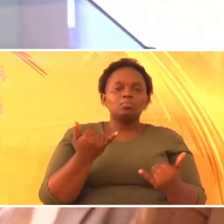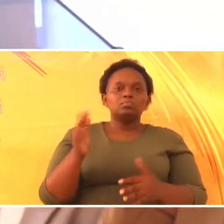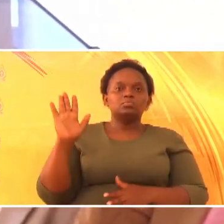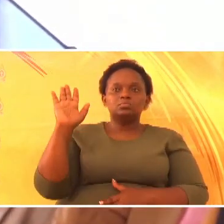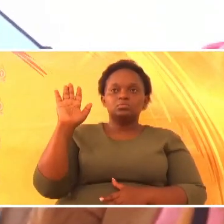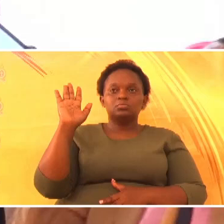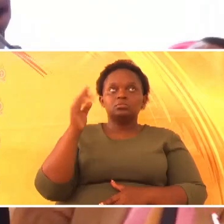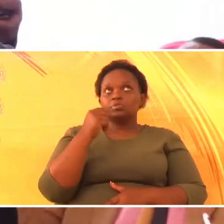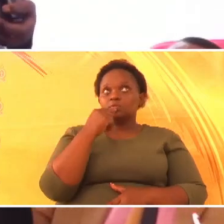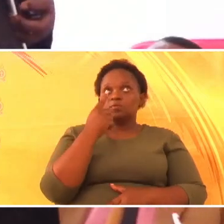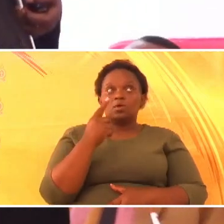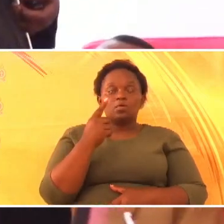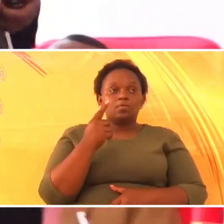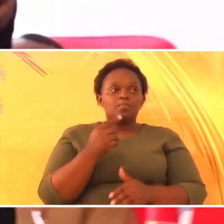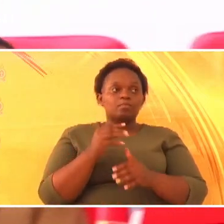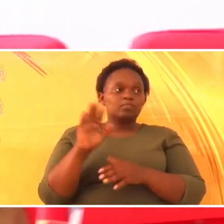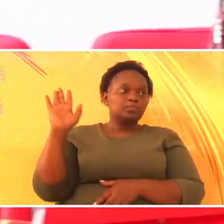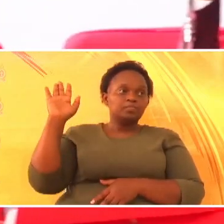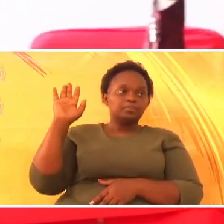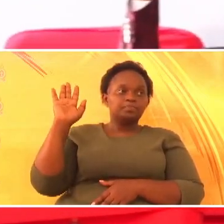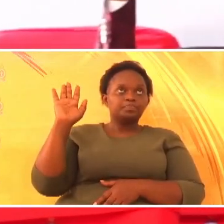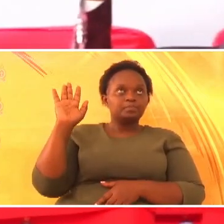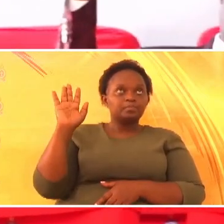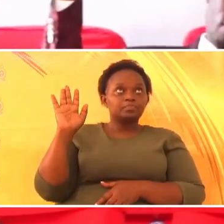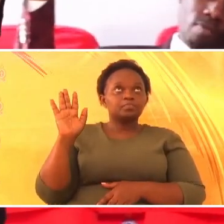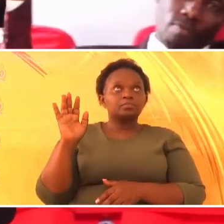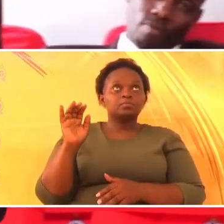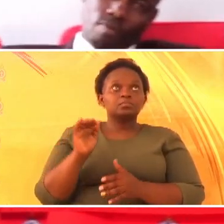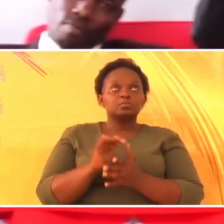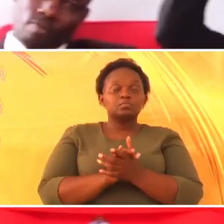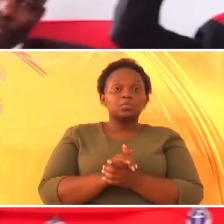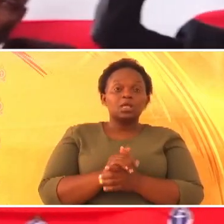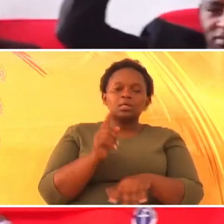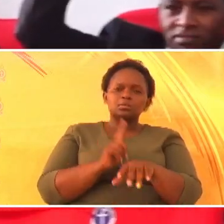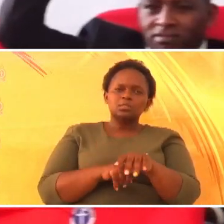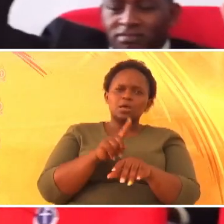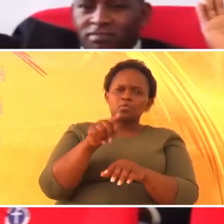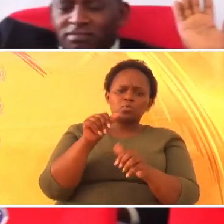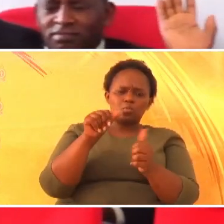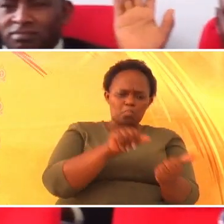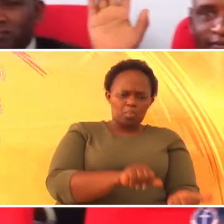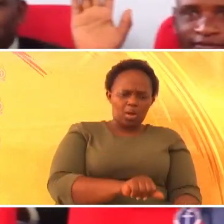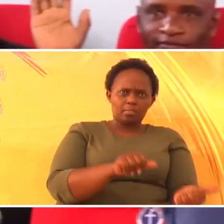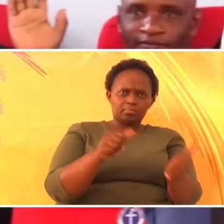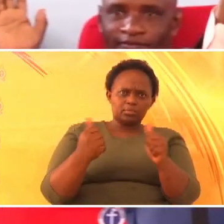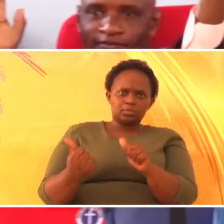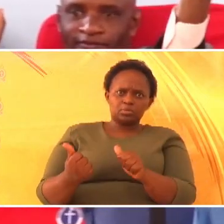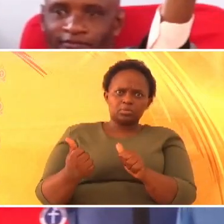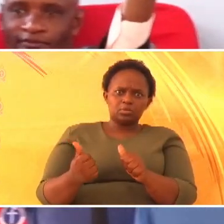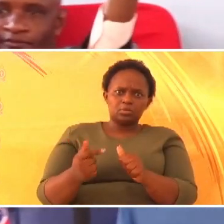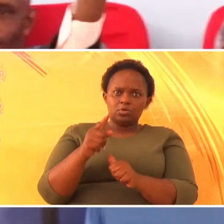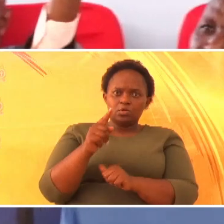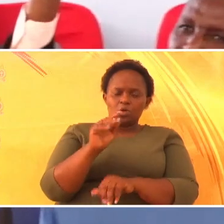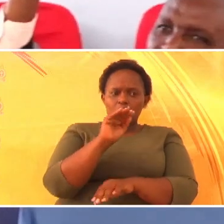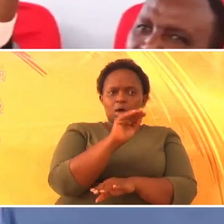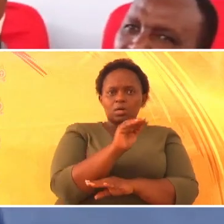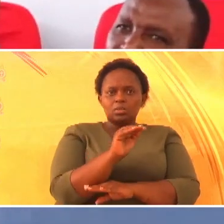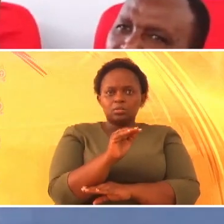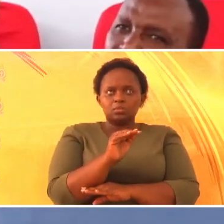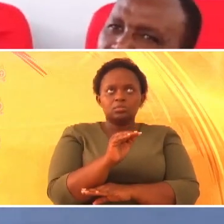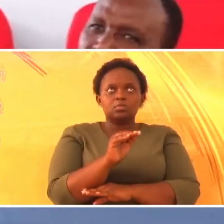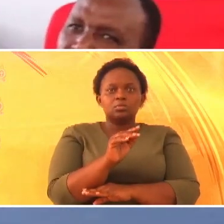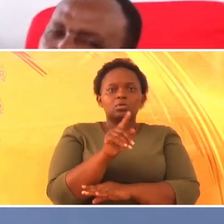Na nalee kia, ke koguo. Tenea wabati za gi olie. We oliliyatele, ne olito